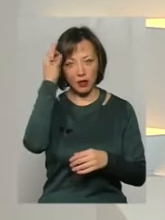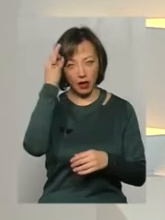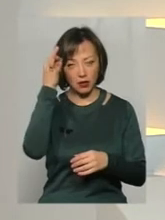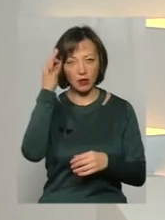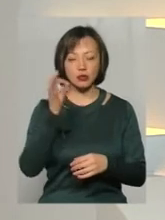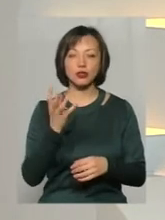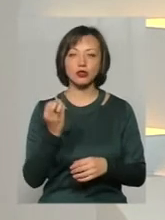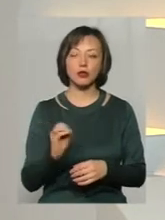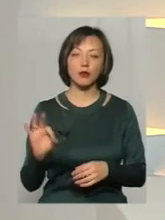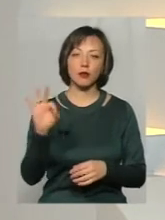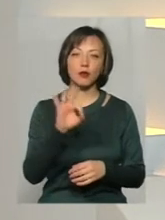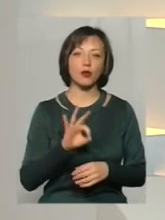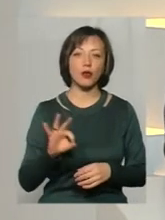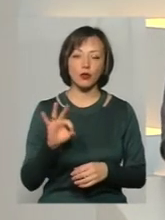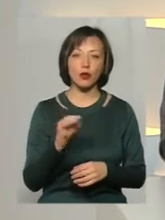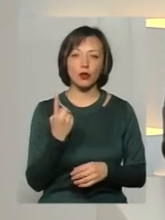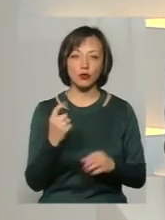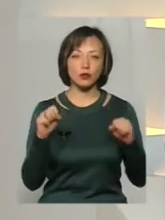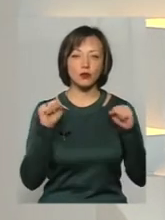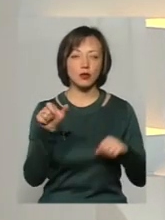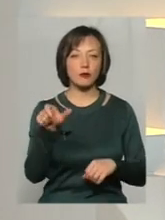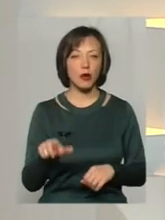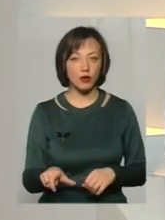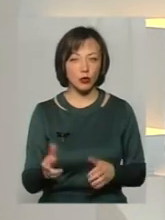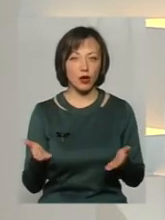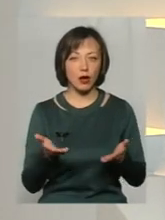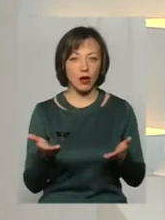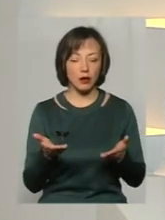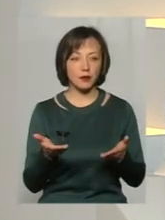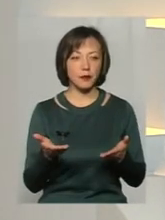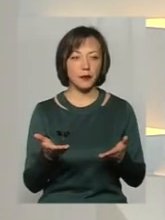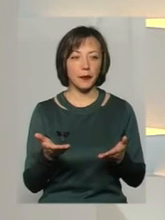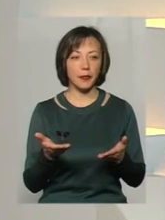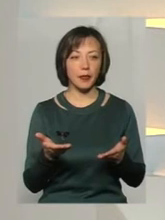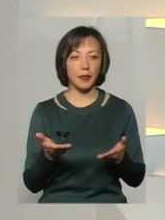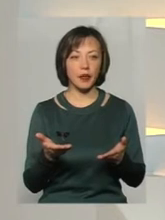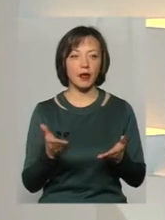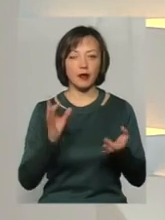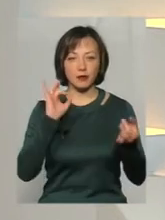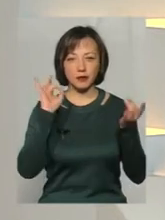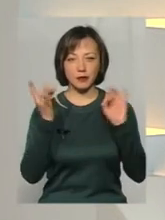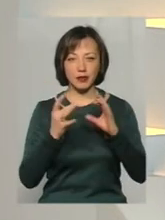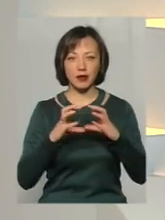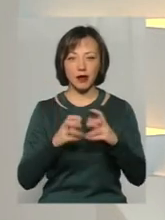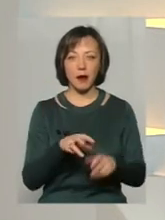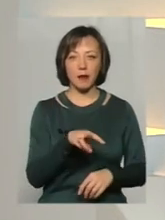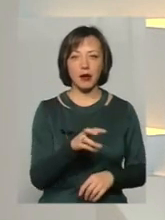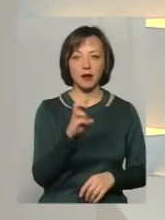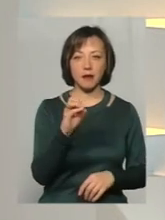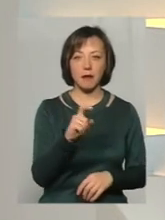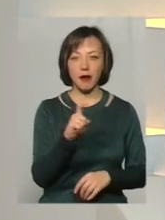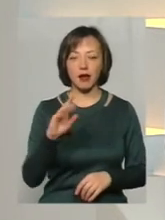ще про одну спортсменку, яка заставила про наше місто говорити весь світ. Це Марина Бех, наша